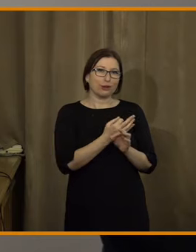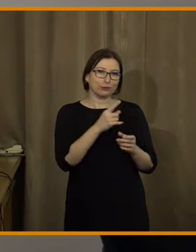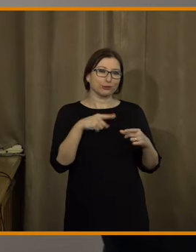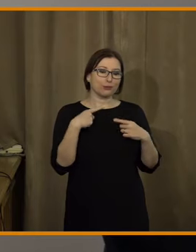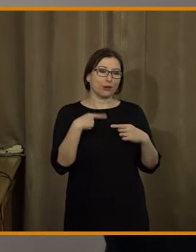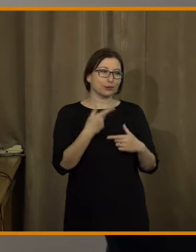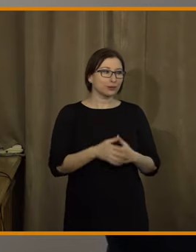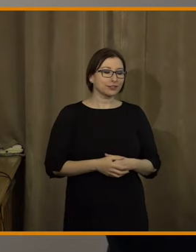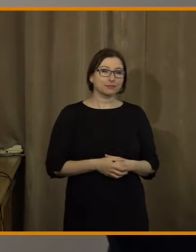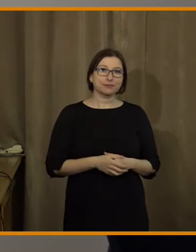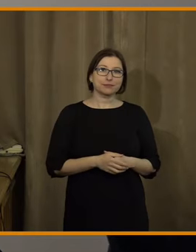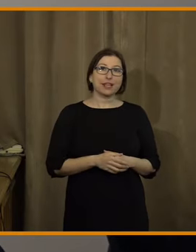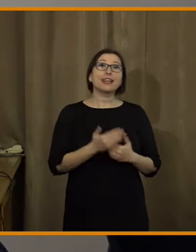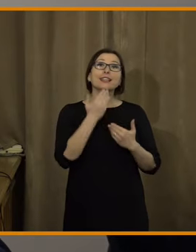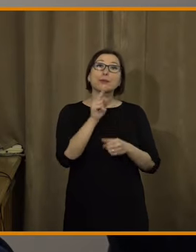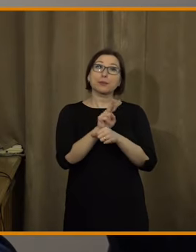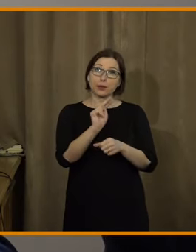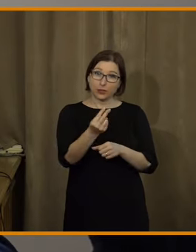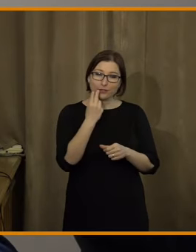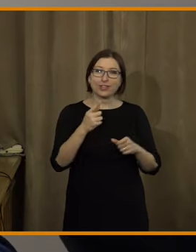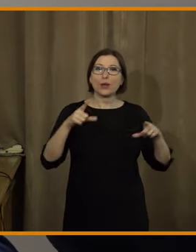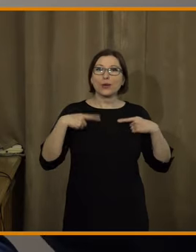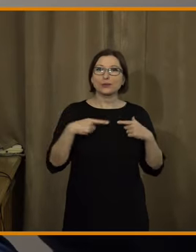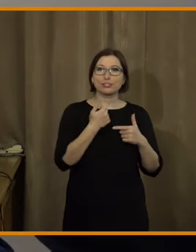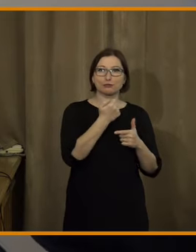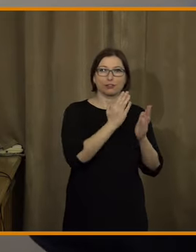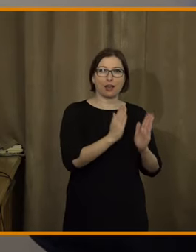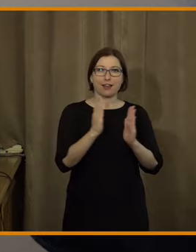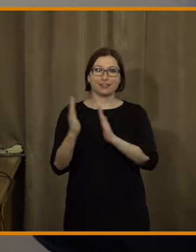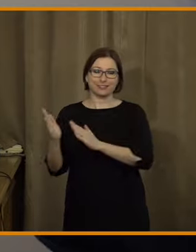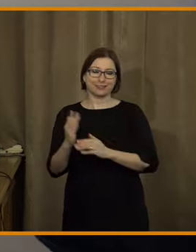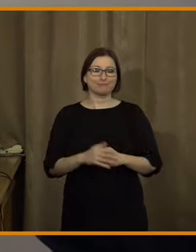také k dispozici. Ještě jednou díky za pozornost a užijme si jednotlivé panely.